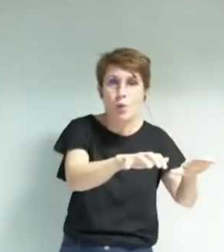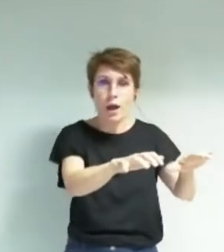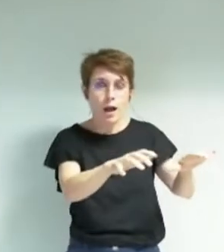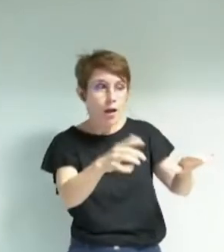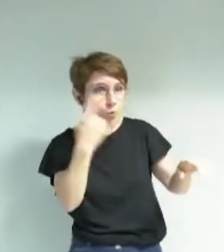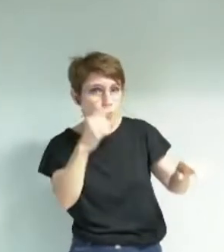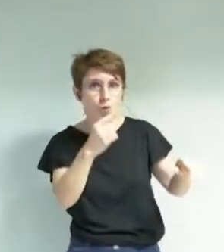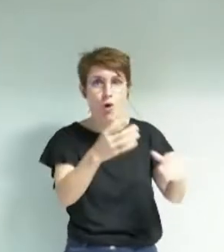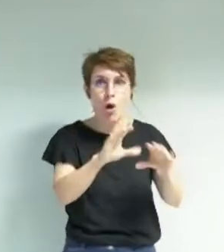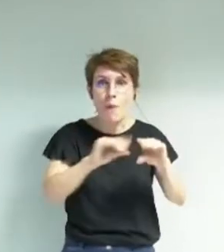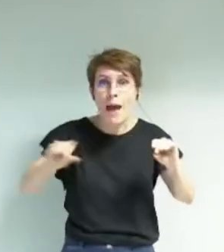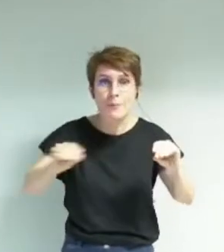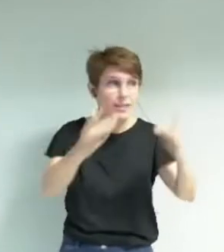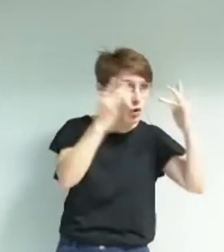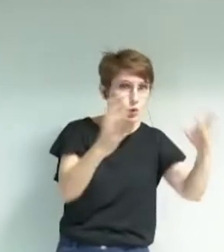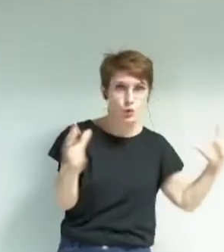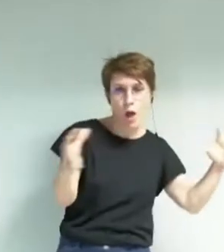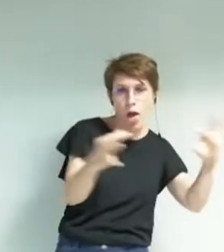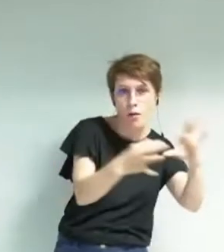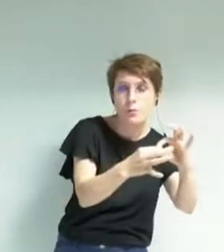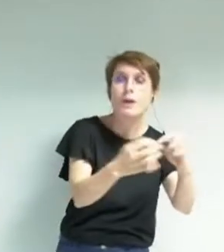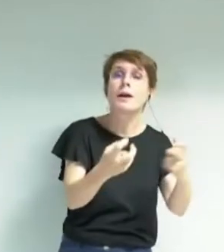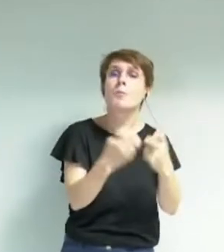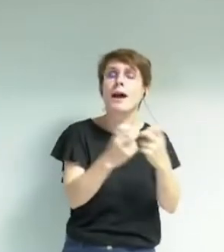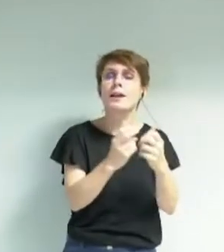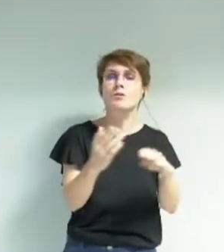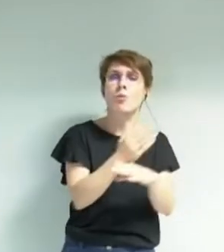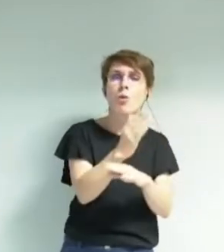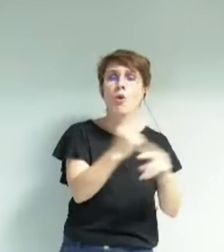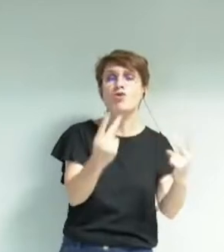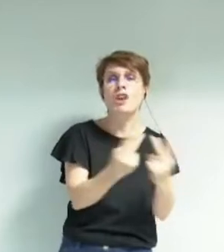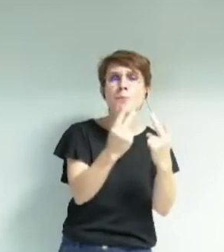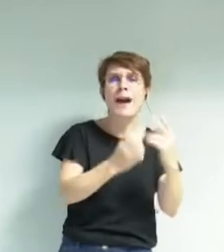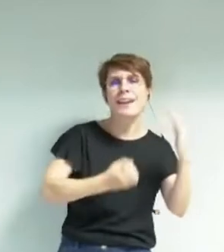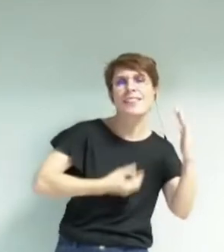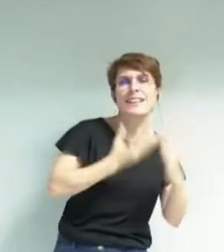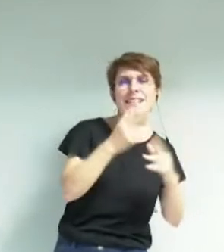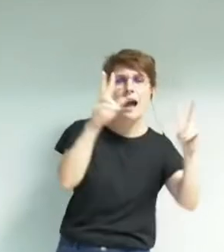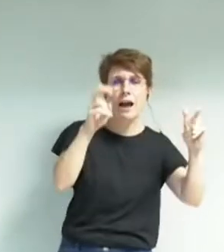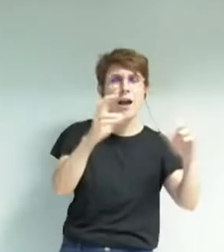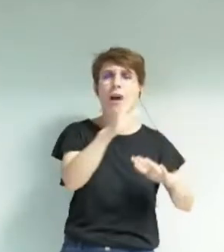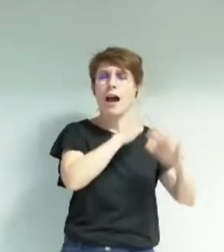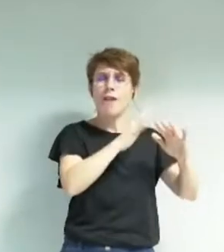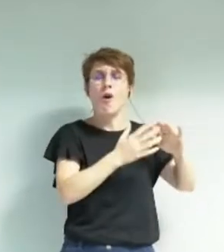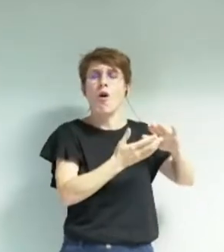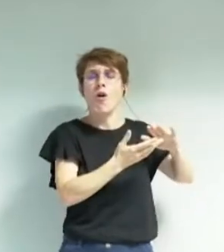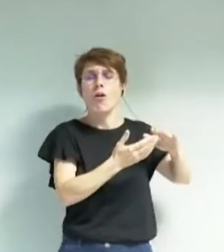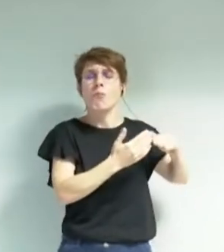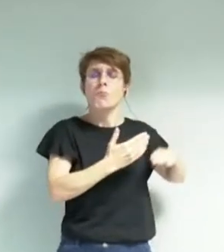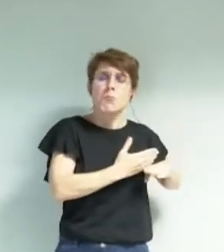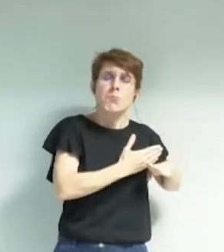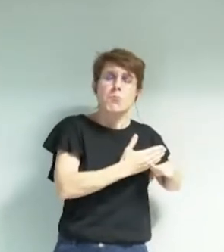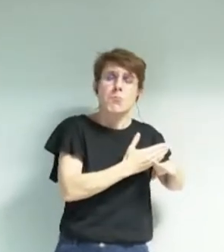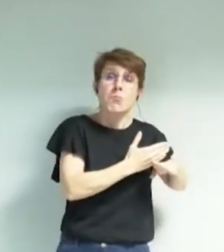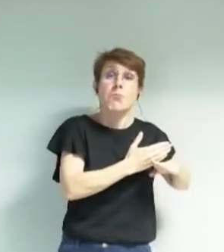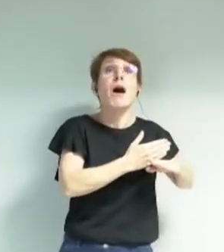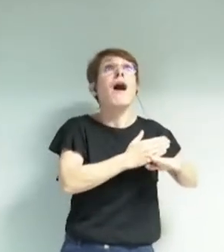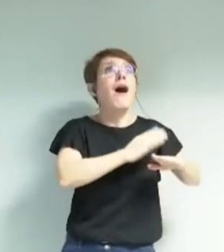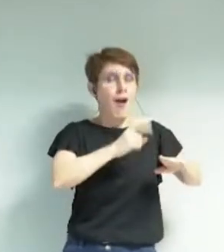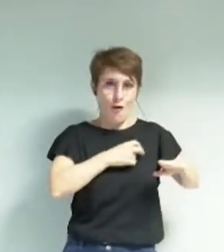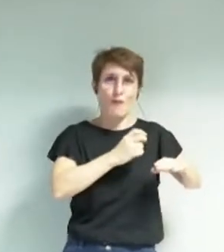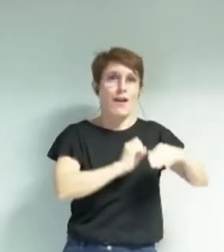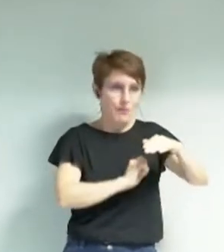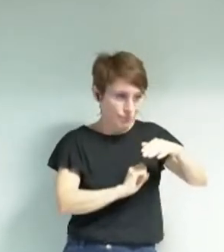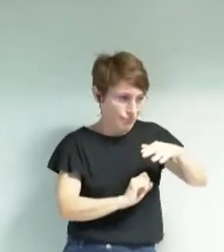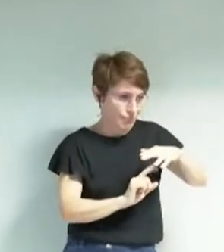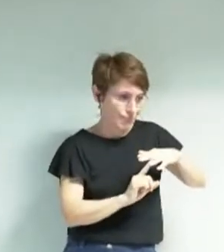culture. Le projet de Parc des Arts a atteint sa pleine maturité après des années de gestation et nous serons à ses côtés pour qu'il aboutisse.